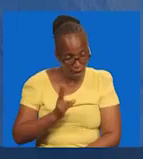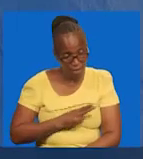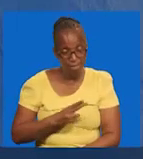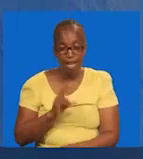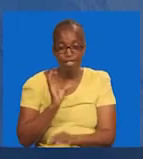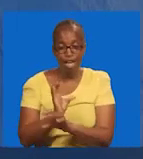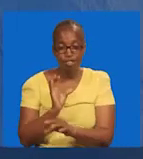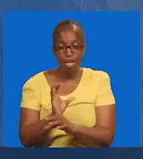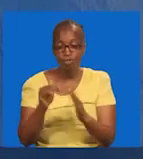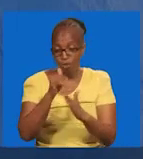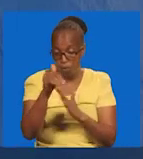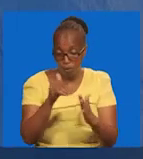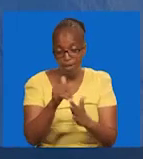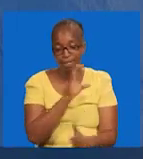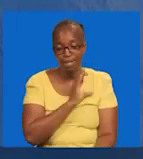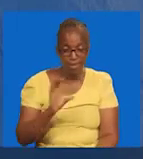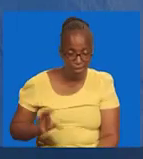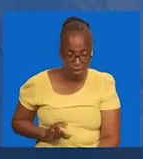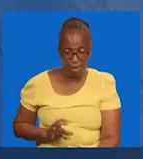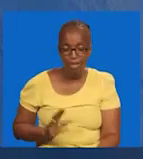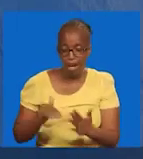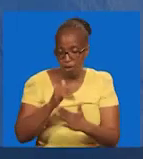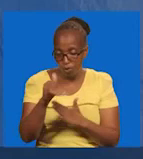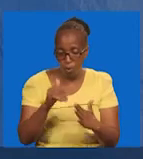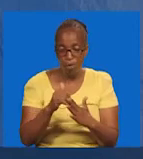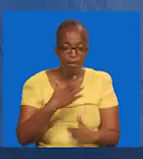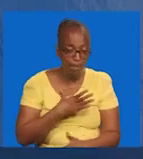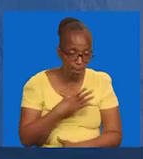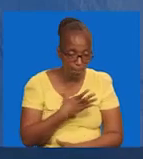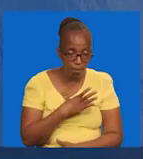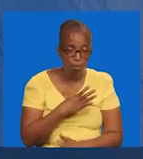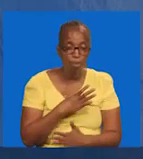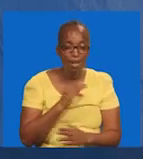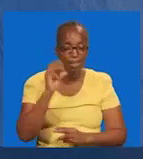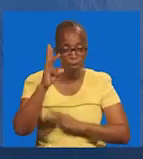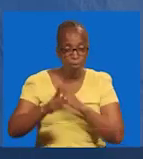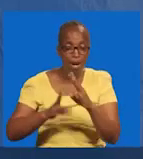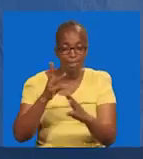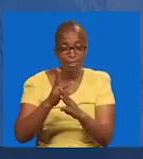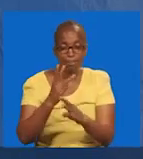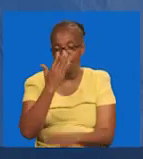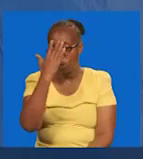kanisa. Kwa wakristo. Wote kwa wate ule wote. Mana.